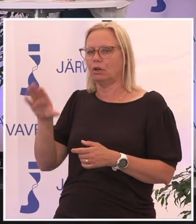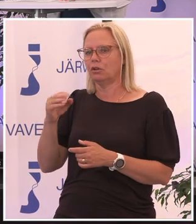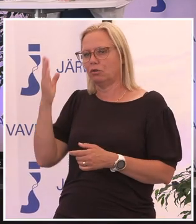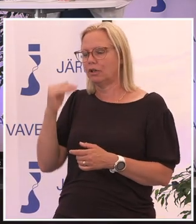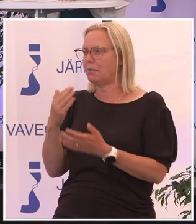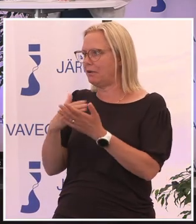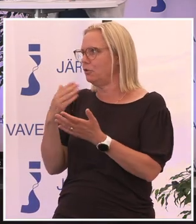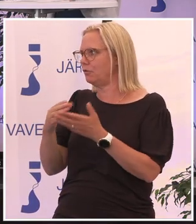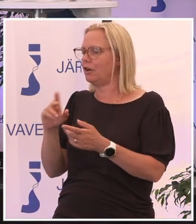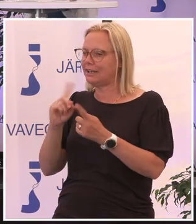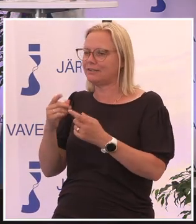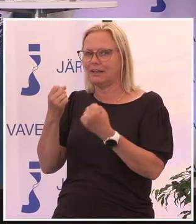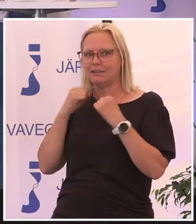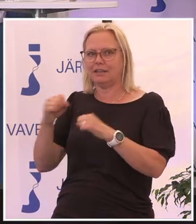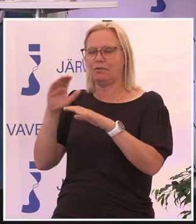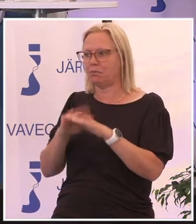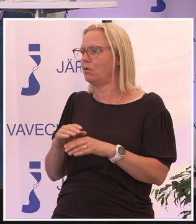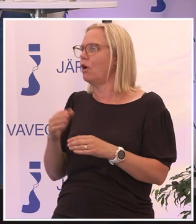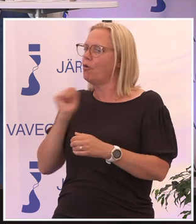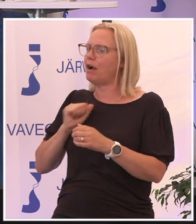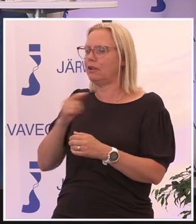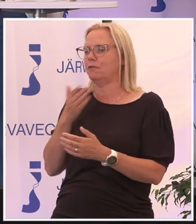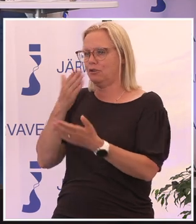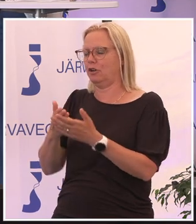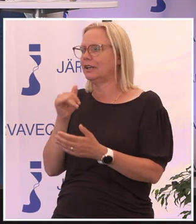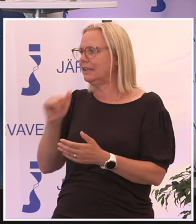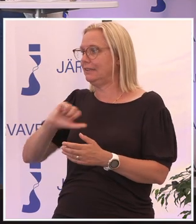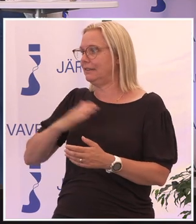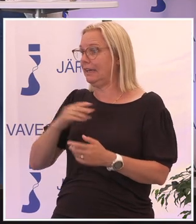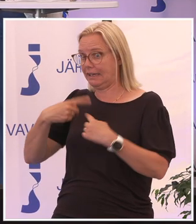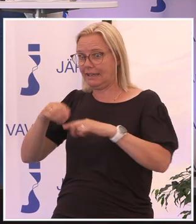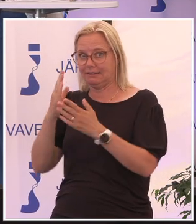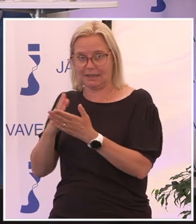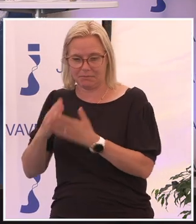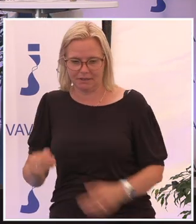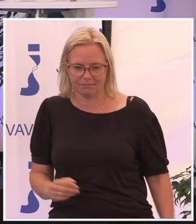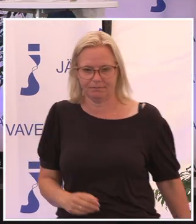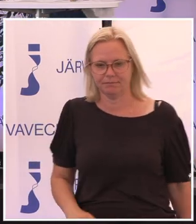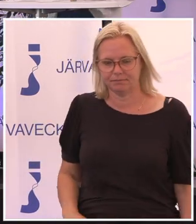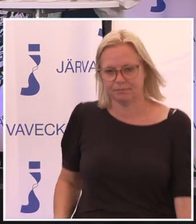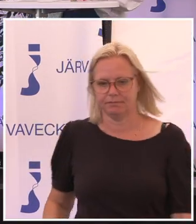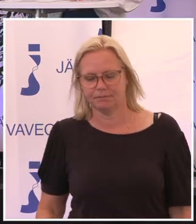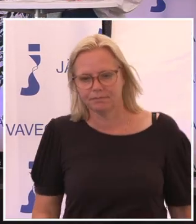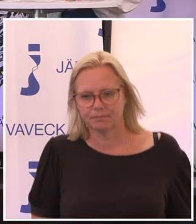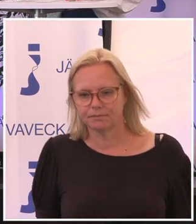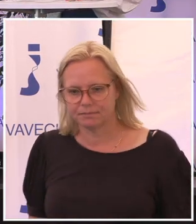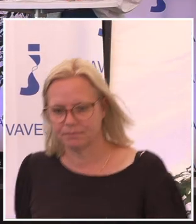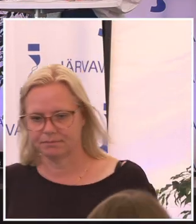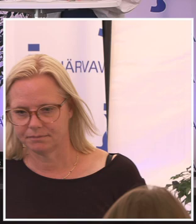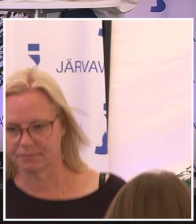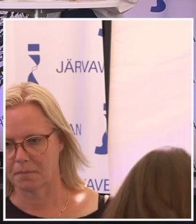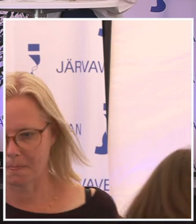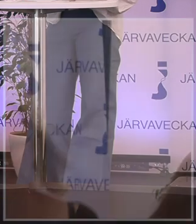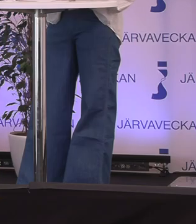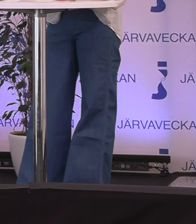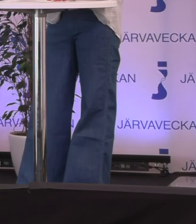fortfarande kanske driva på att använda sig av de här förslagen i sin eget län. hur? Jajamensan, det är tanken. Men hur som